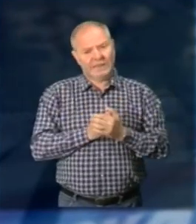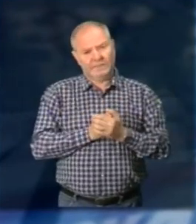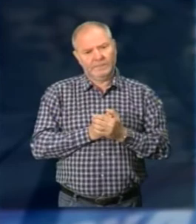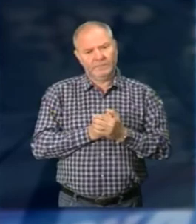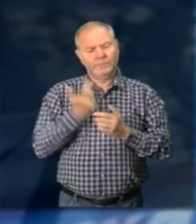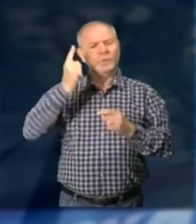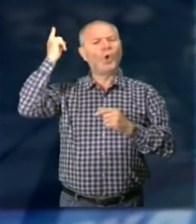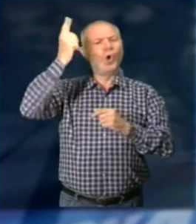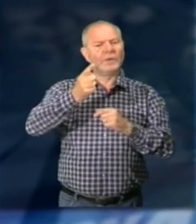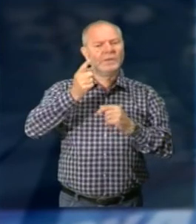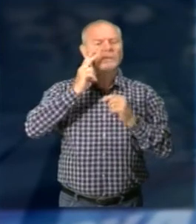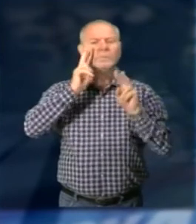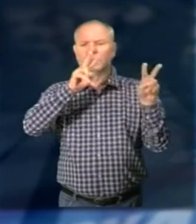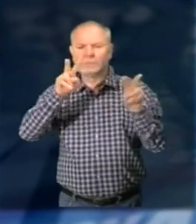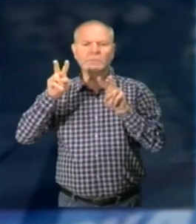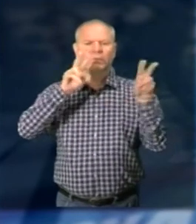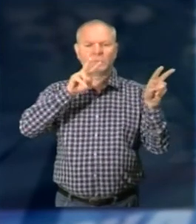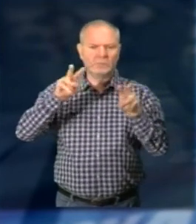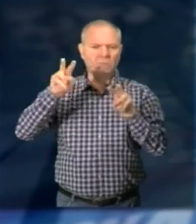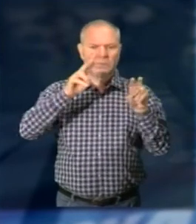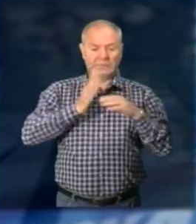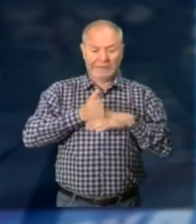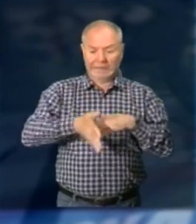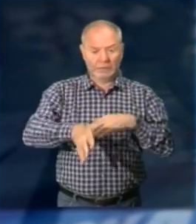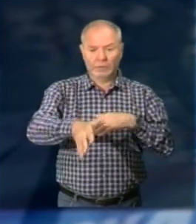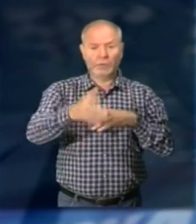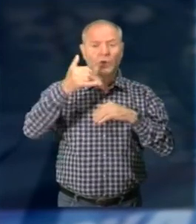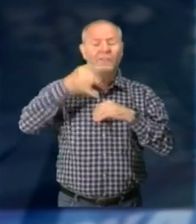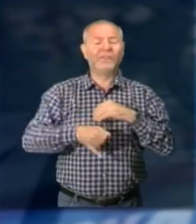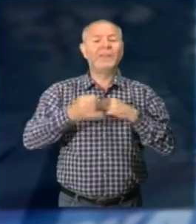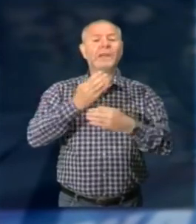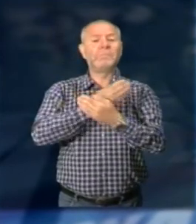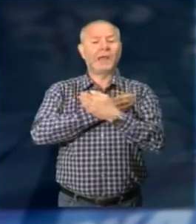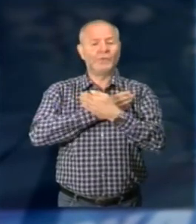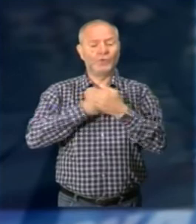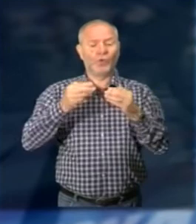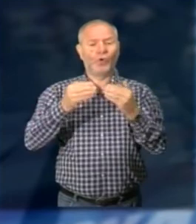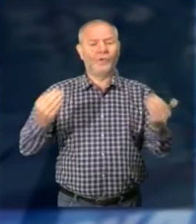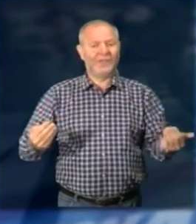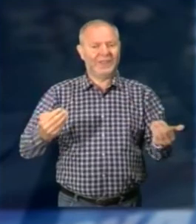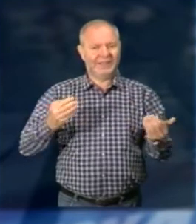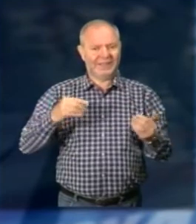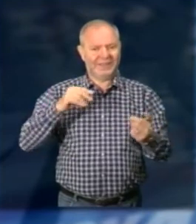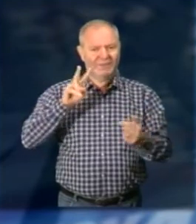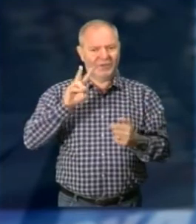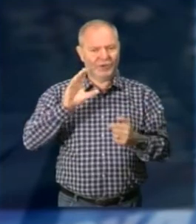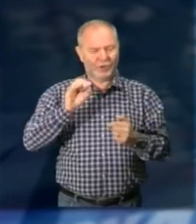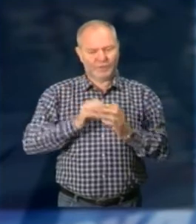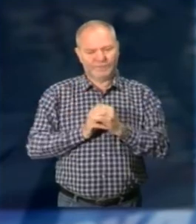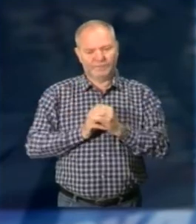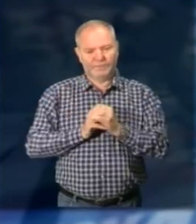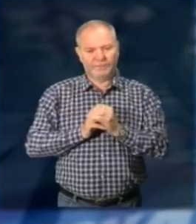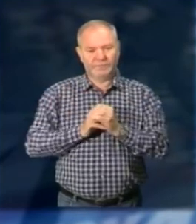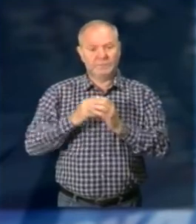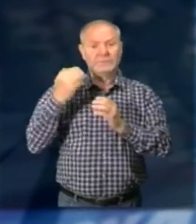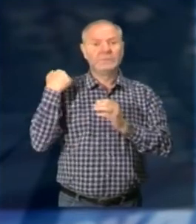disposizioni sull'attuazione delle misure Che entreranno in funzione a fine maggio ai valichi del Verbano Cuse e Ossola Controlli che nei